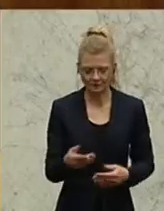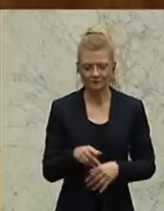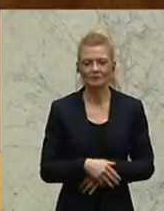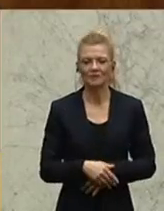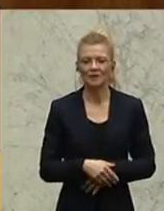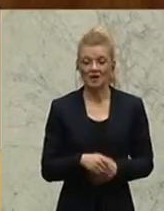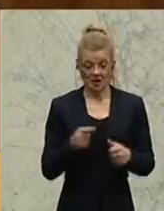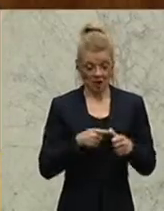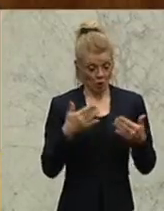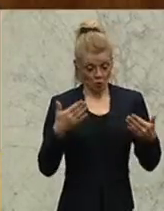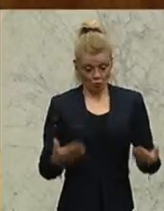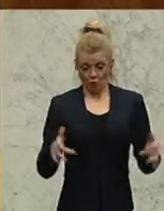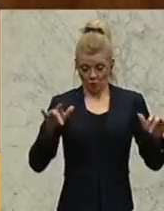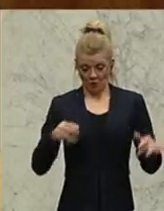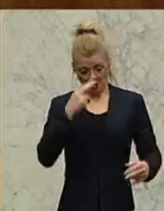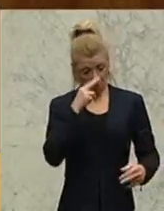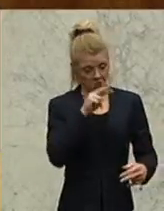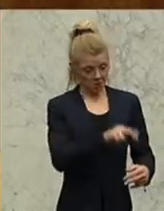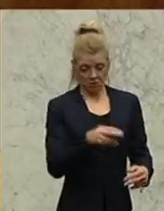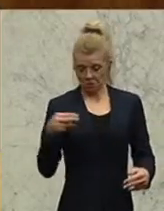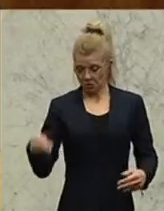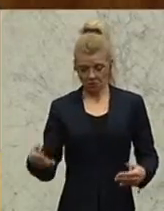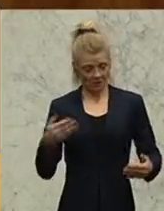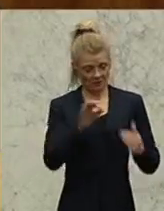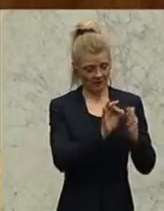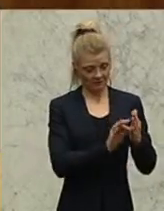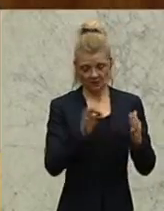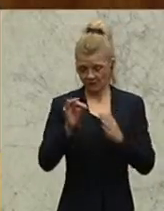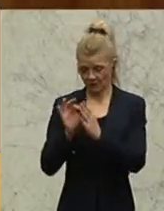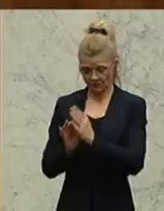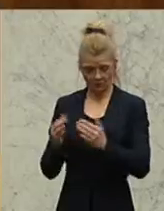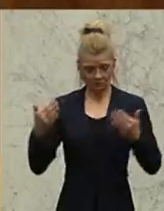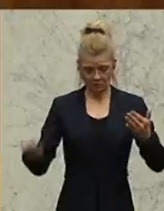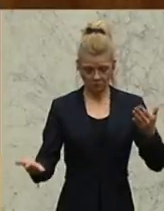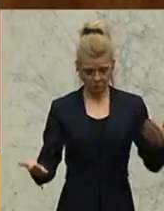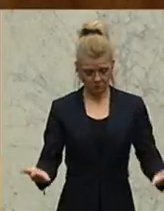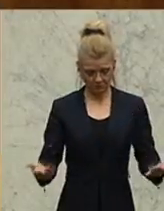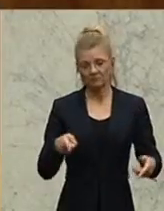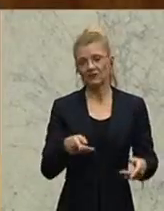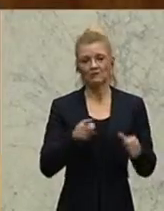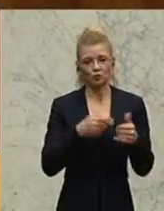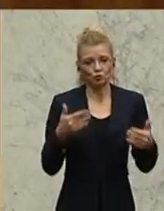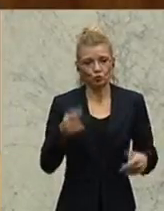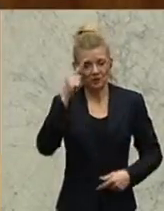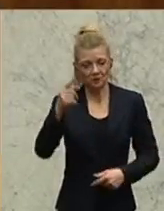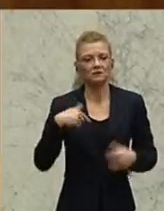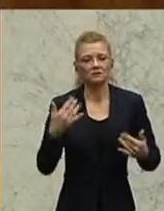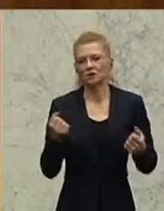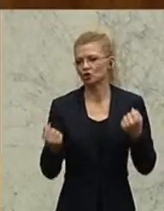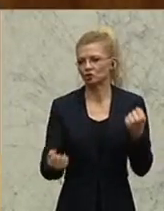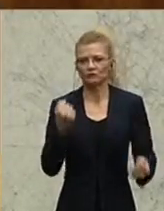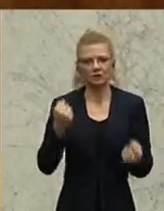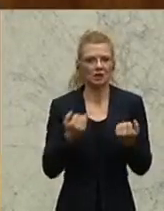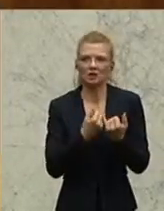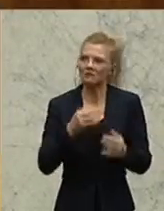dieser Datenlage ist es natürlich auch schwer, der Informationspflicht gegenüber dem Parlament in angewässer Weise nachzukommen. Und das